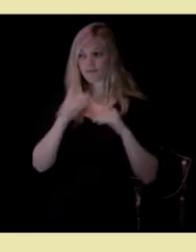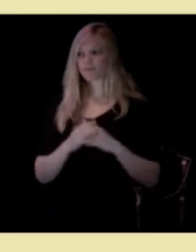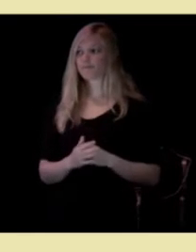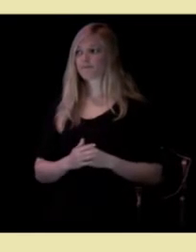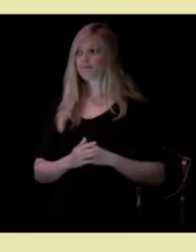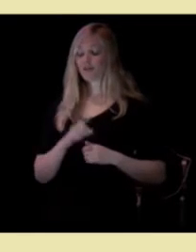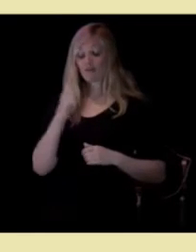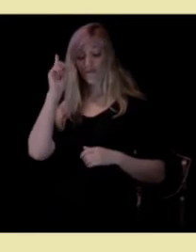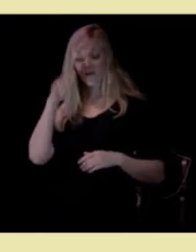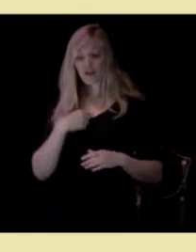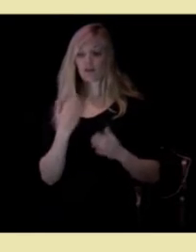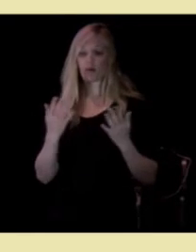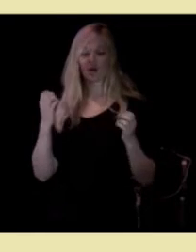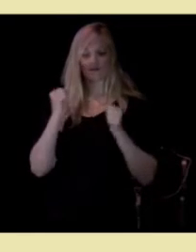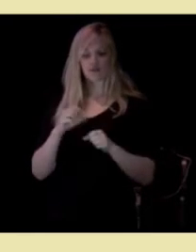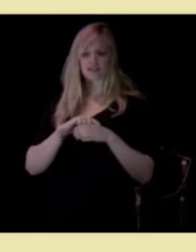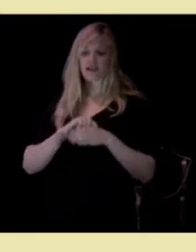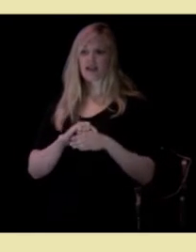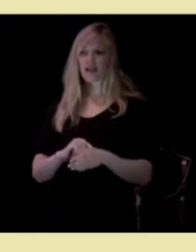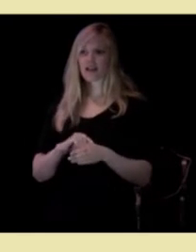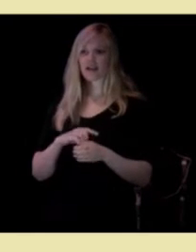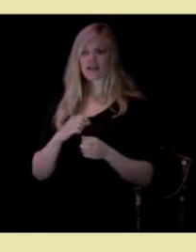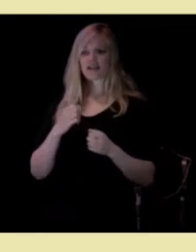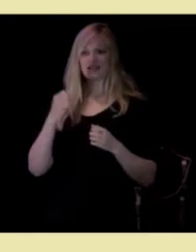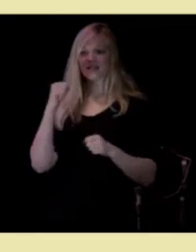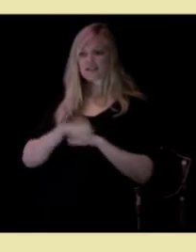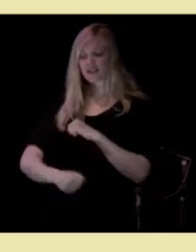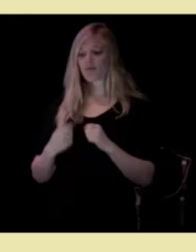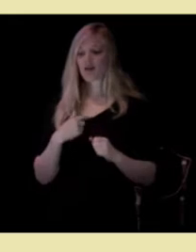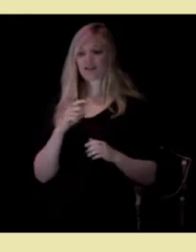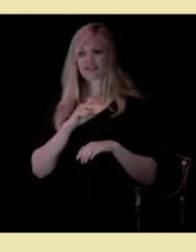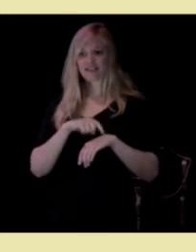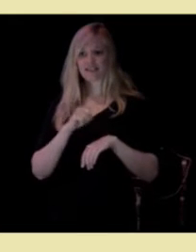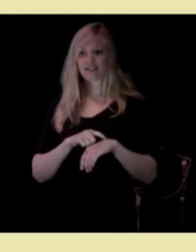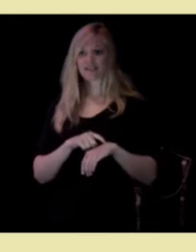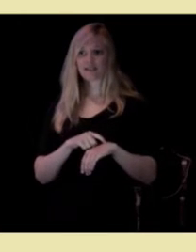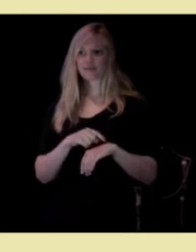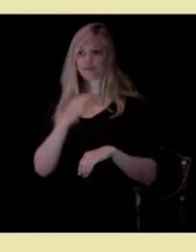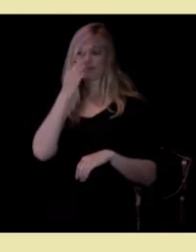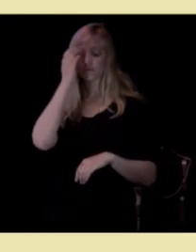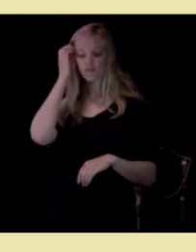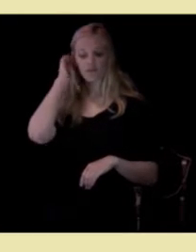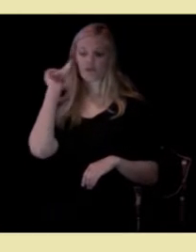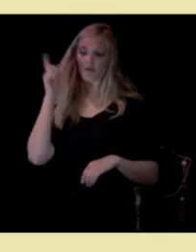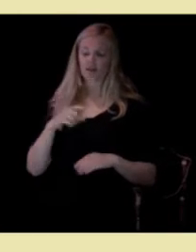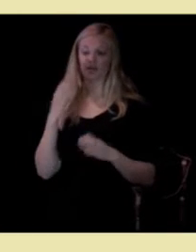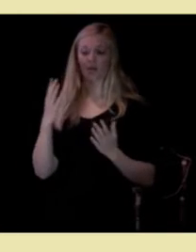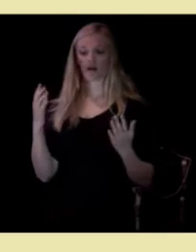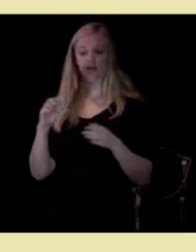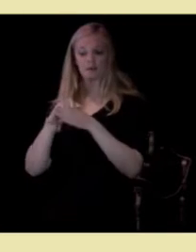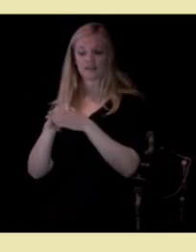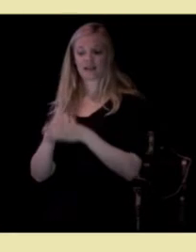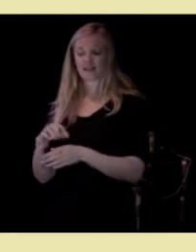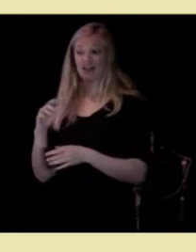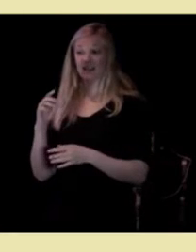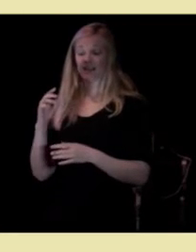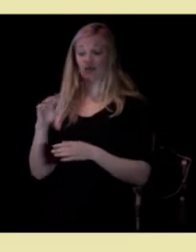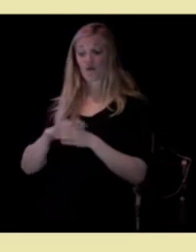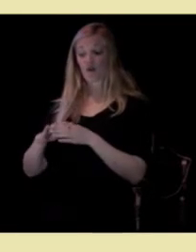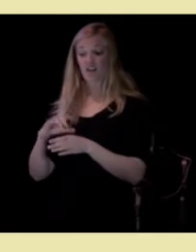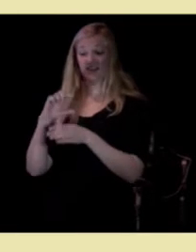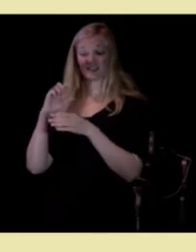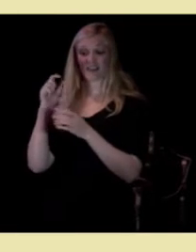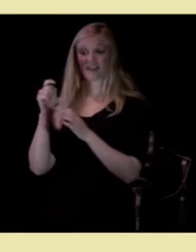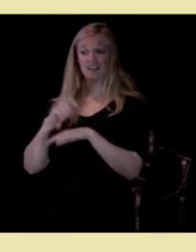fastleger strever med å få tid til å strekke til. Vi vet at mange pasienter de også synes at tiden er knapp